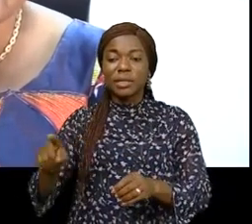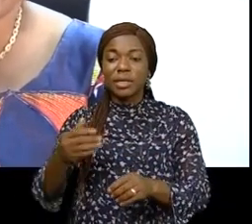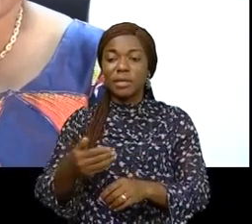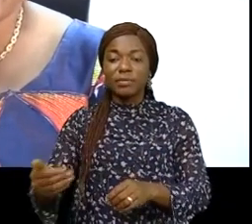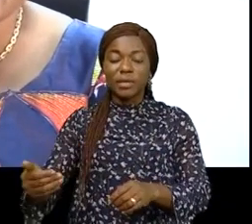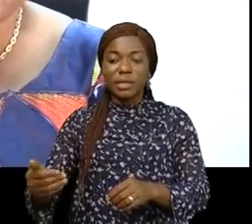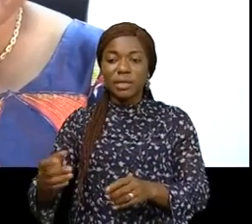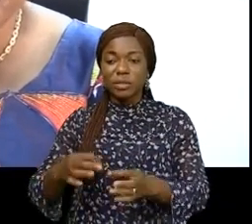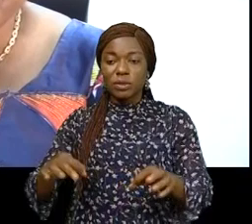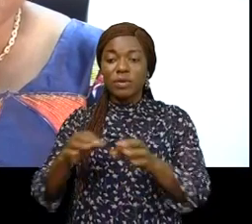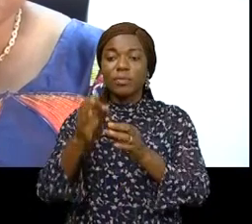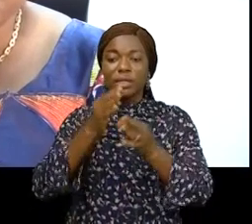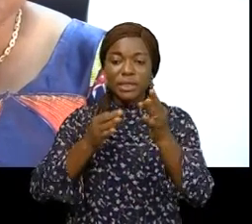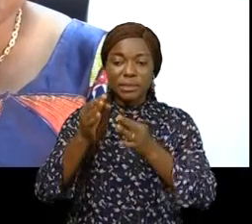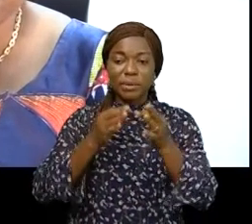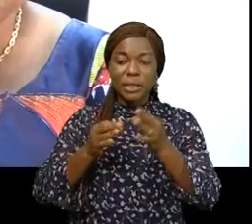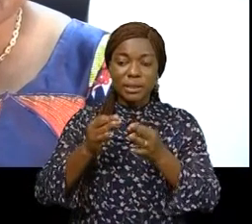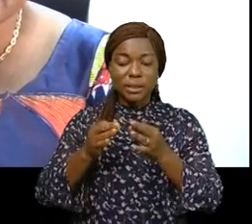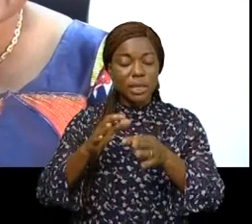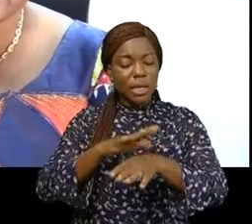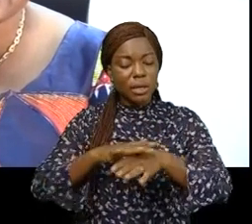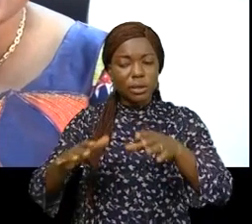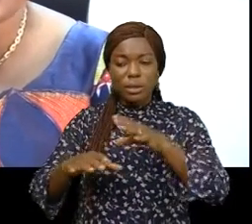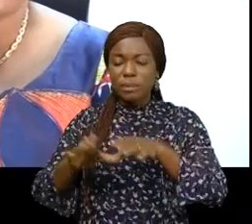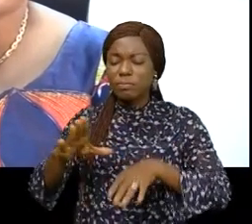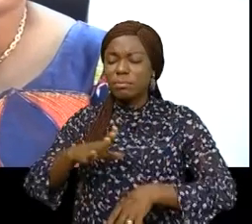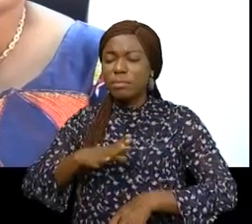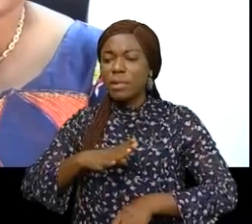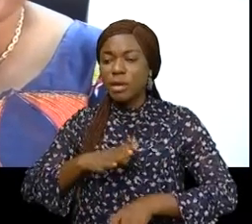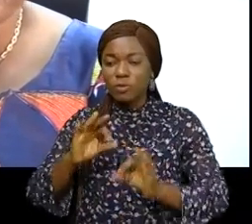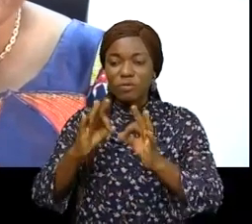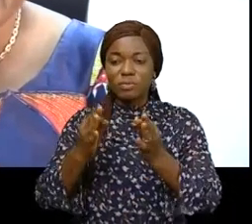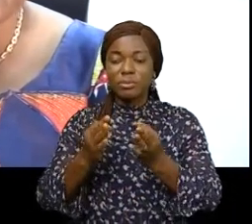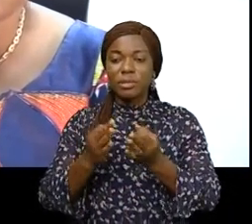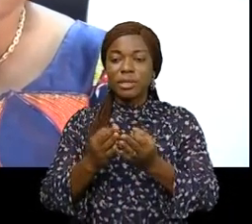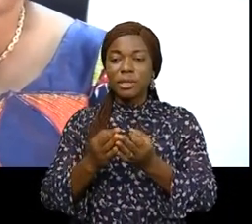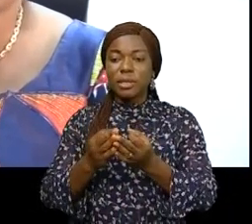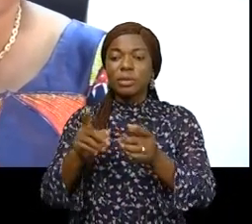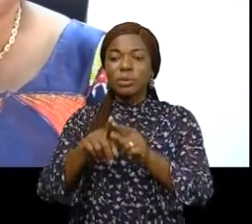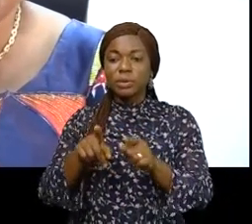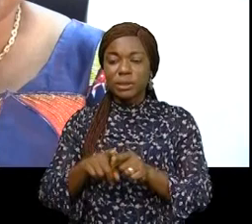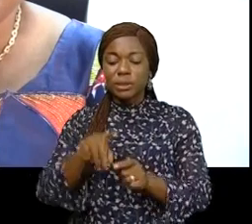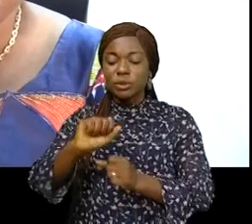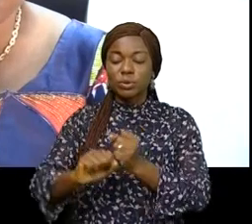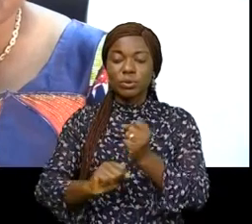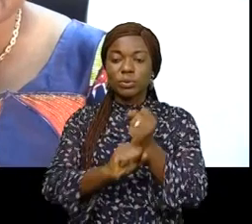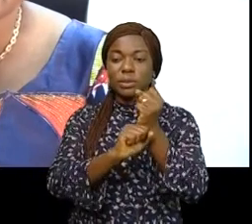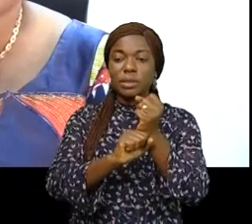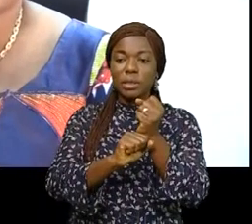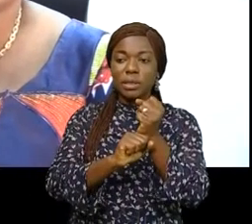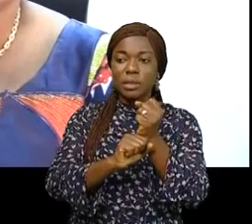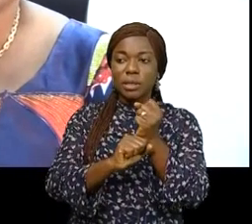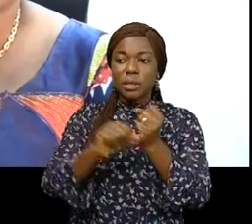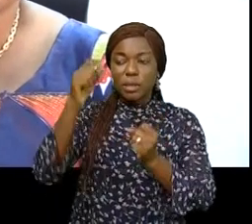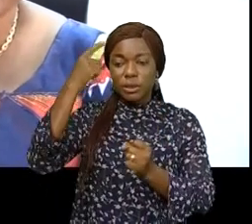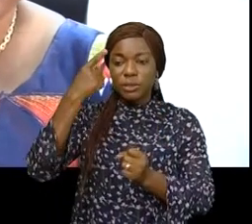Je tiens à exprimer mes condoléances les plus attristées aux familles éprouvées et toute ma solidarité aux blessés